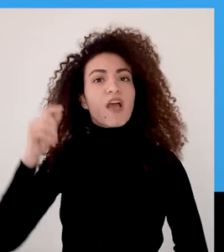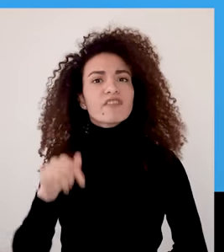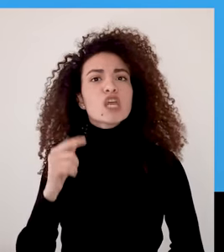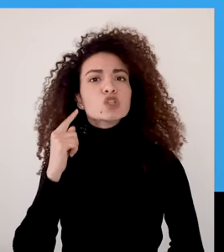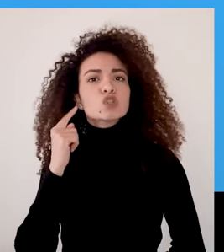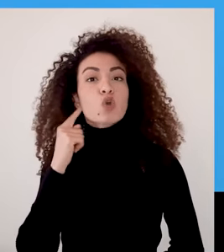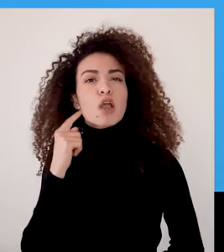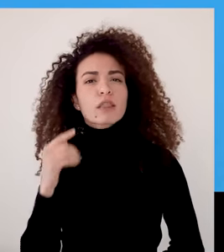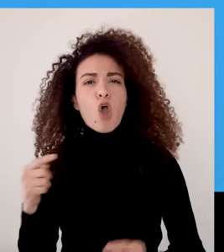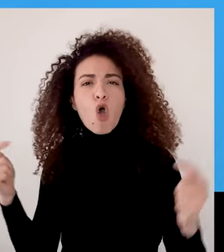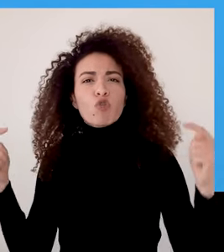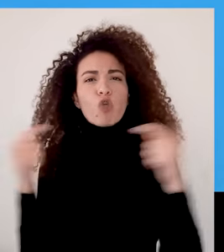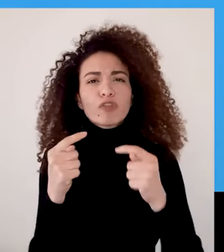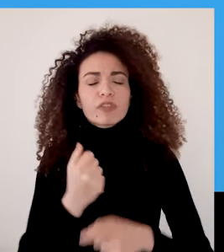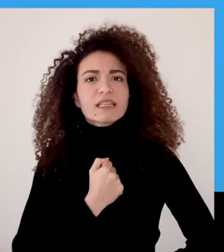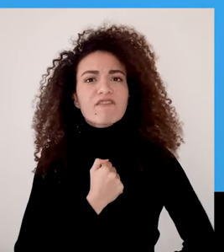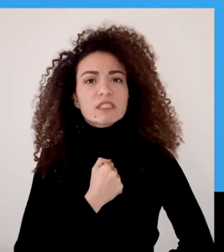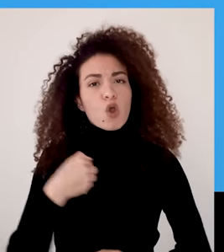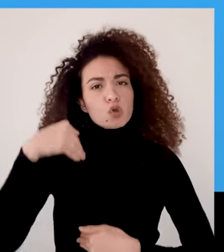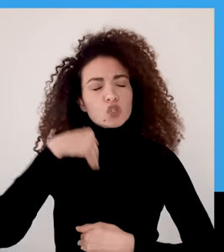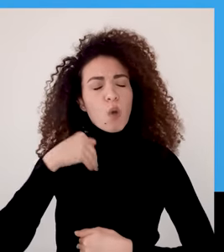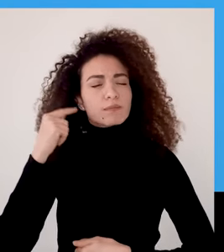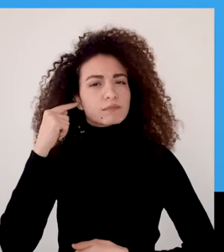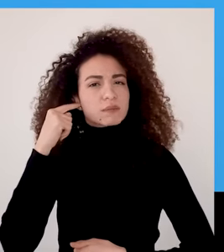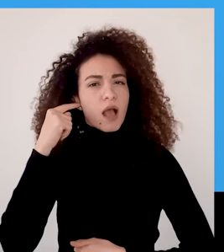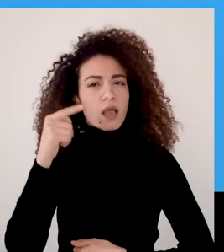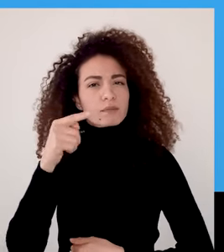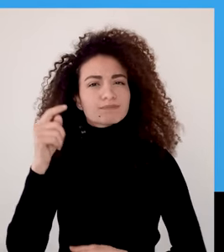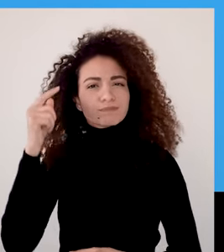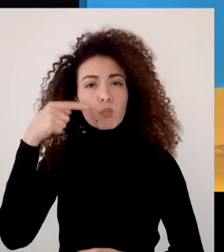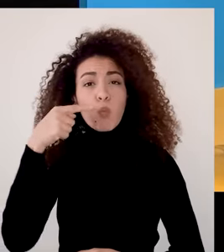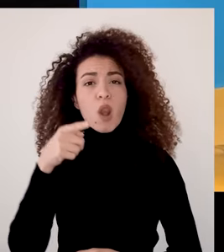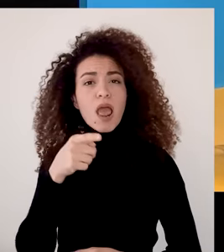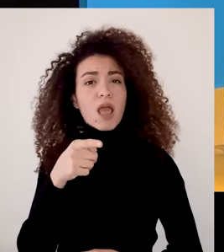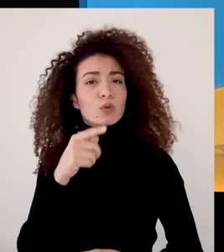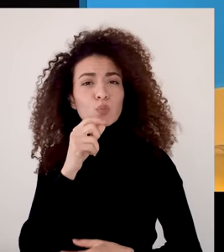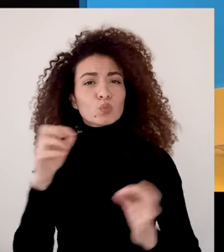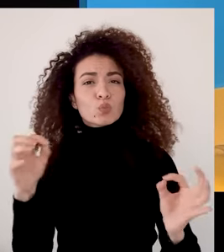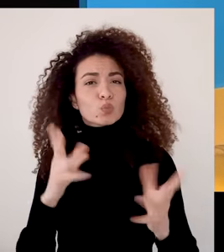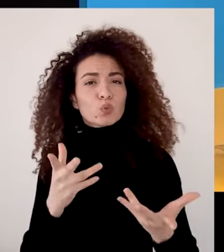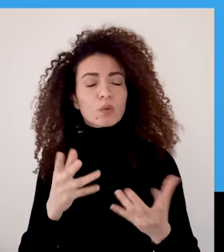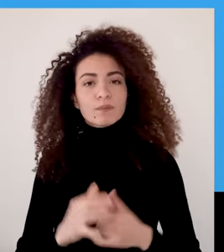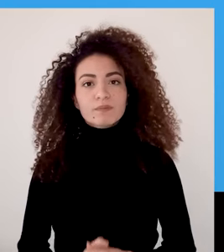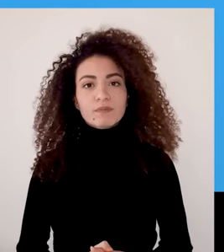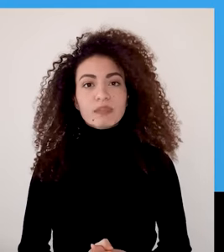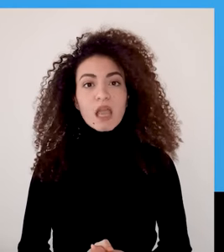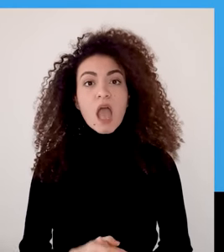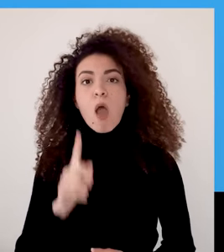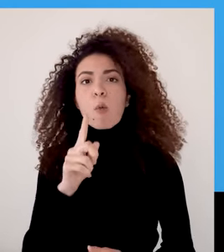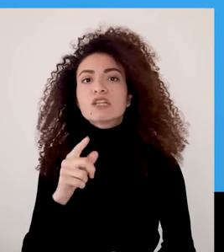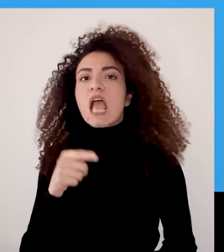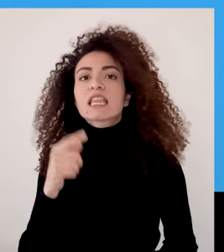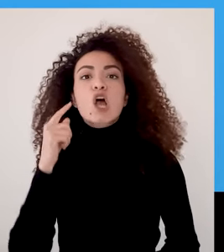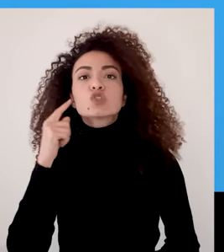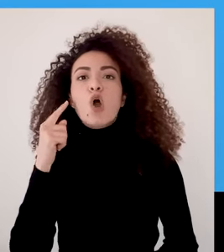يكون في صوت معارض بحد من عزيمتك وبيخليك تشكك بنفسك شو بيقول هيدا الصوت؟ بدايةً